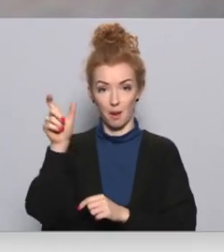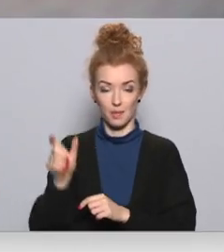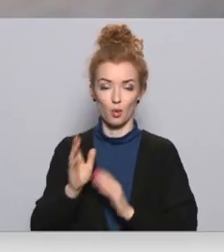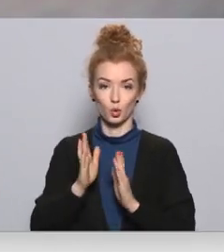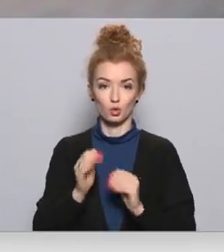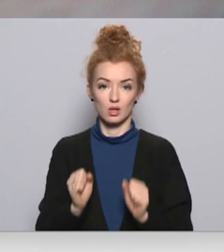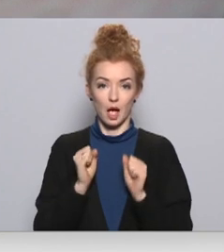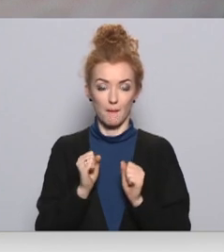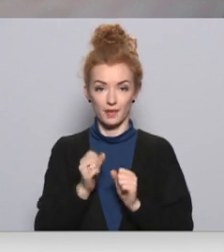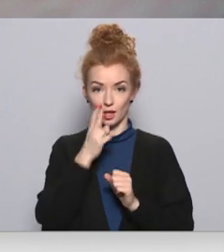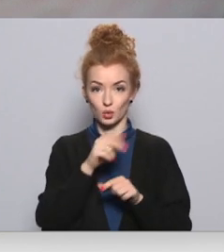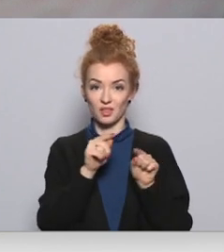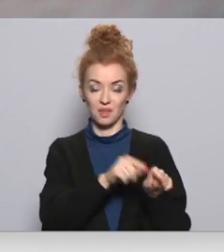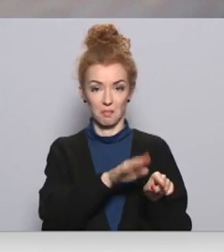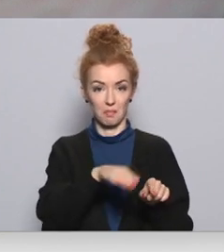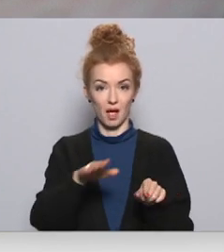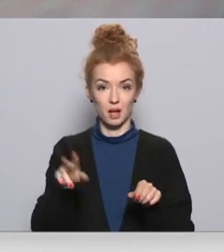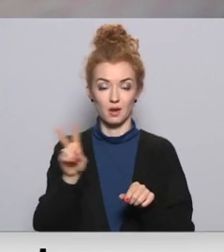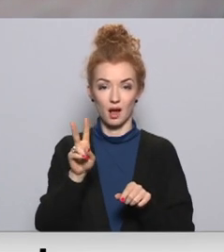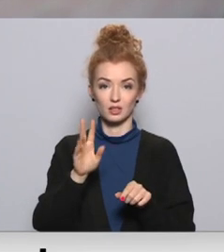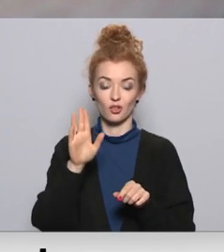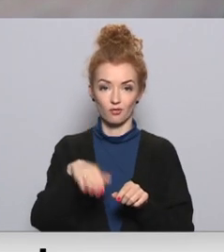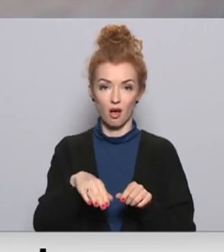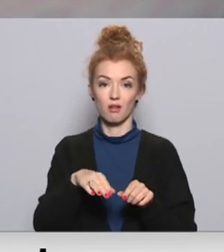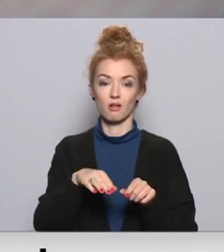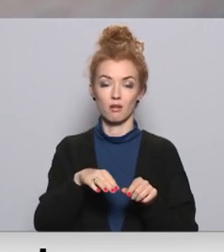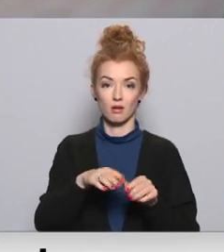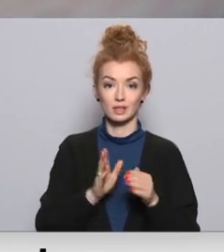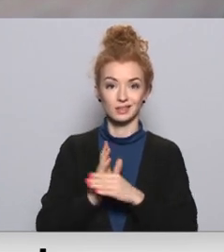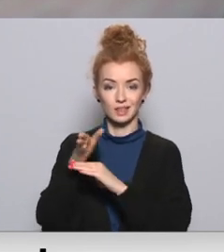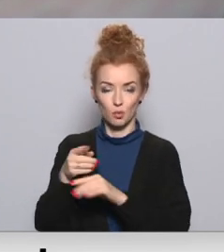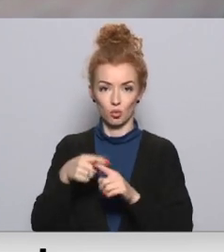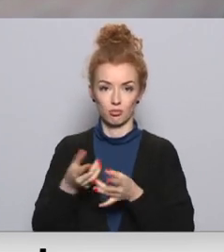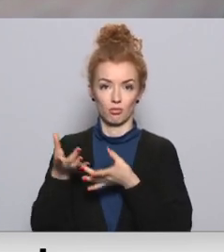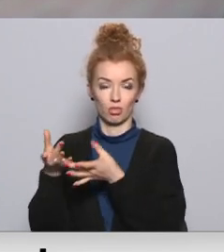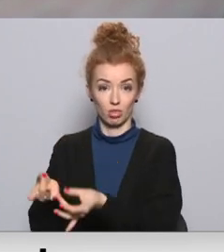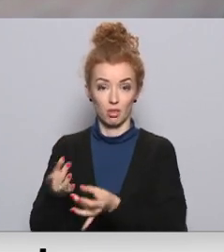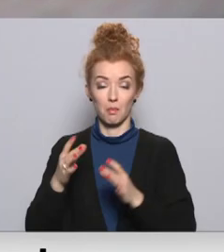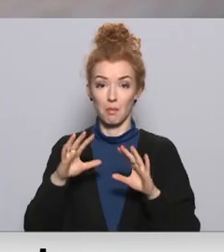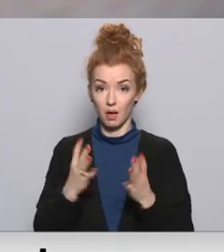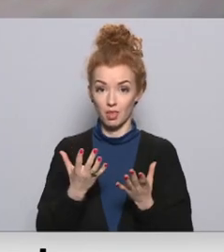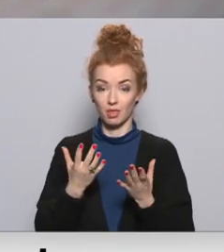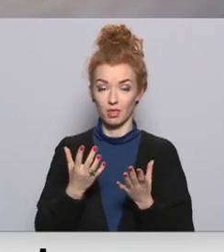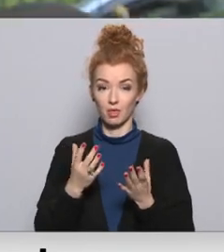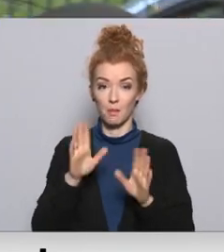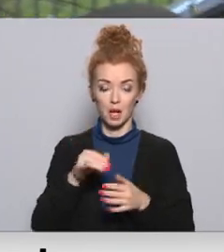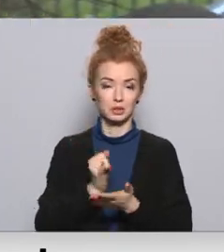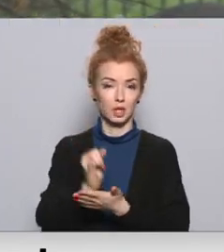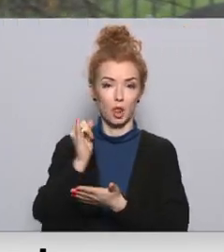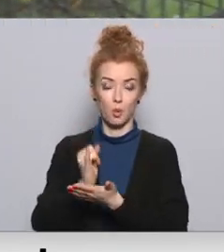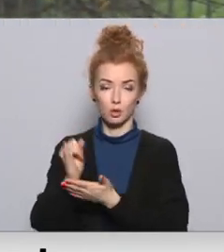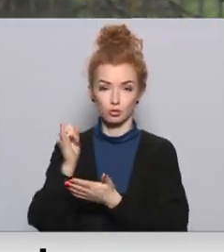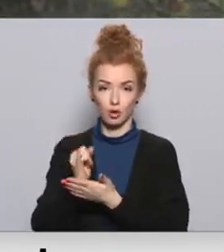no tiem bērniem, kas varētu asimptomātiski aiznest šo covidu. Runājot par ceļošanu,